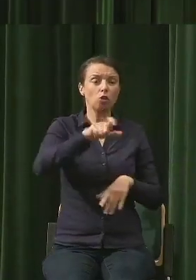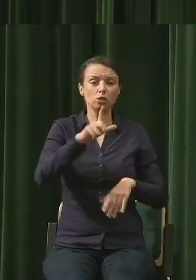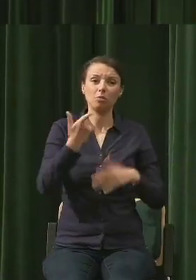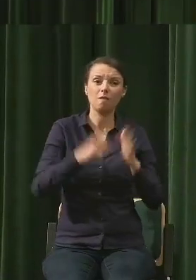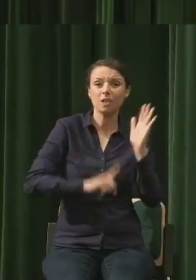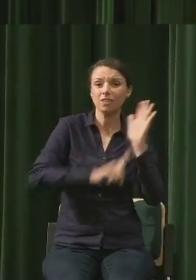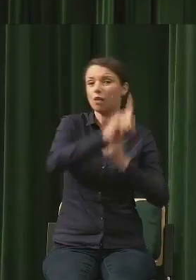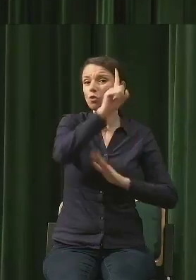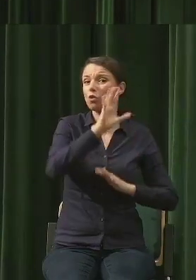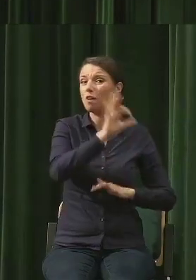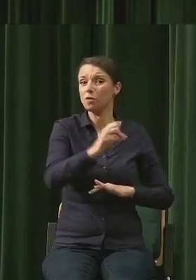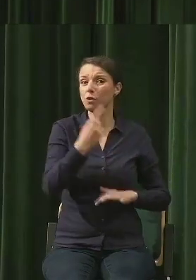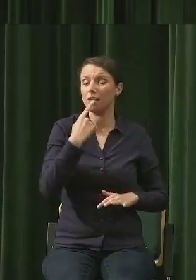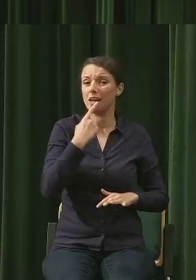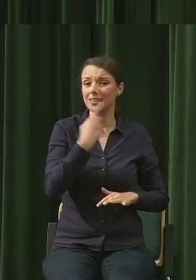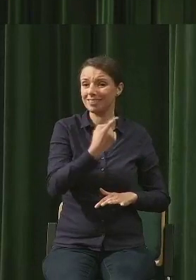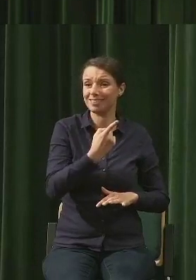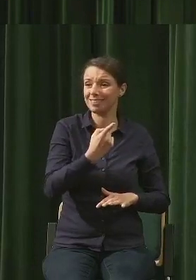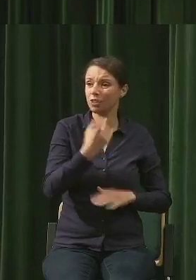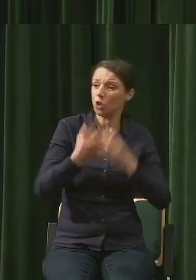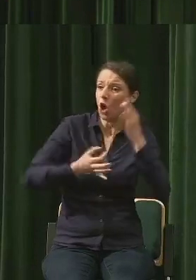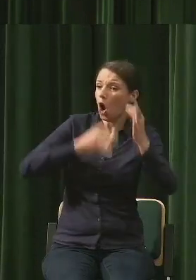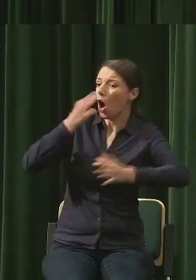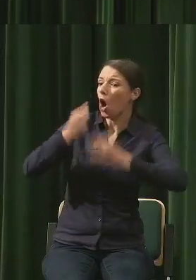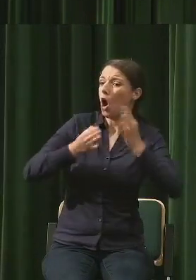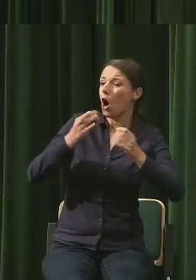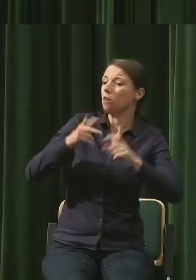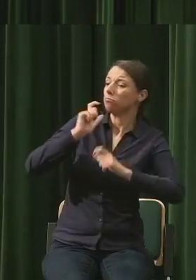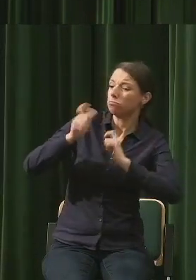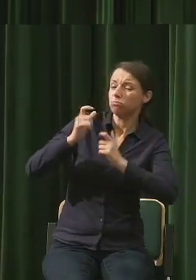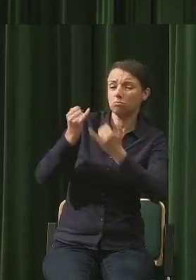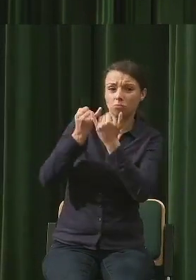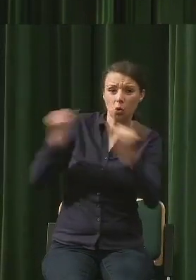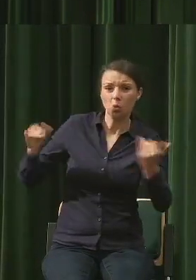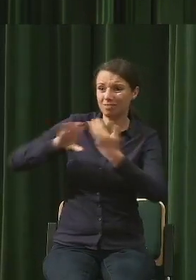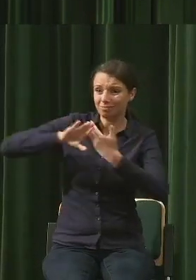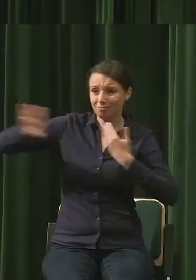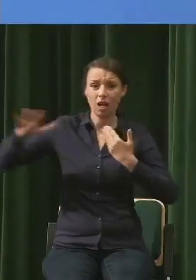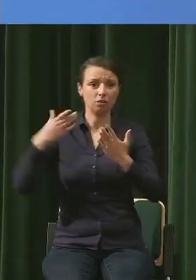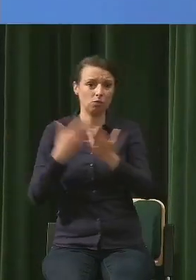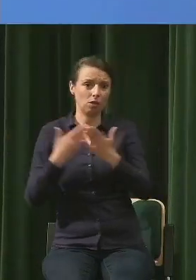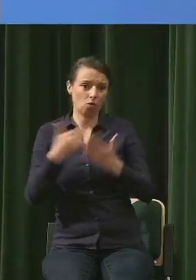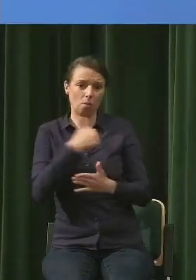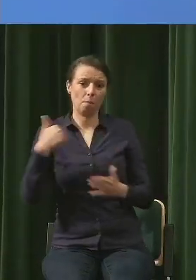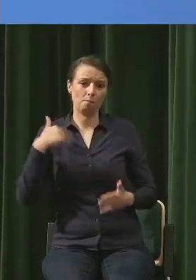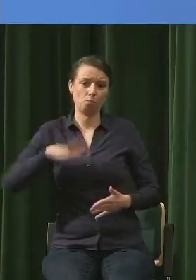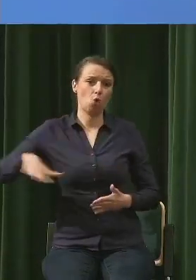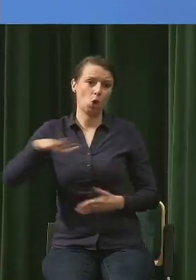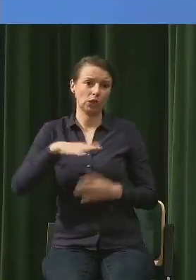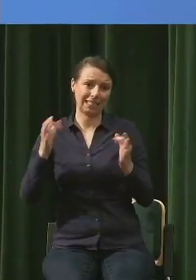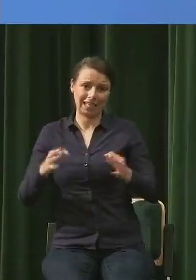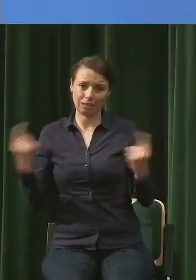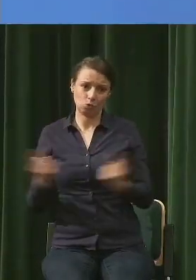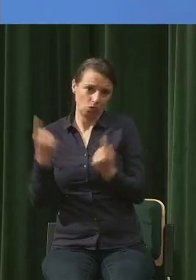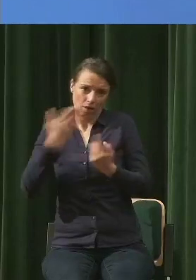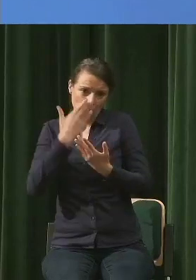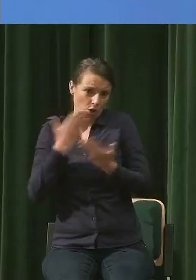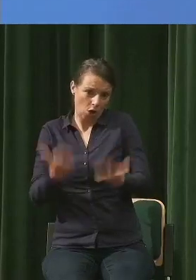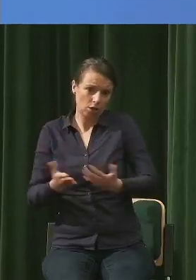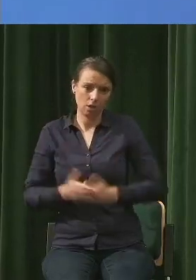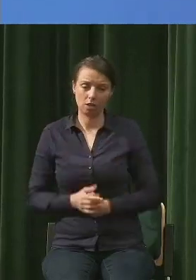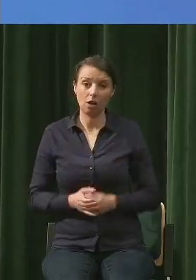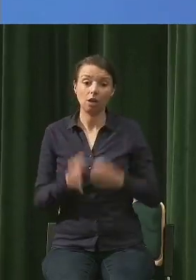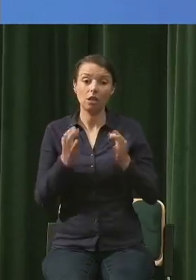dlatego taką Polskę mamy, że się kiedyś tamci ludzie po prostu wkurzyli. Więc ciężko jest teraz też z tego wyjść